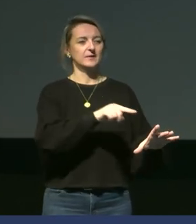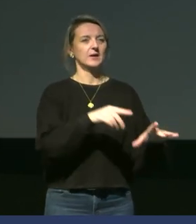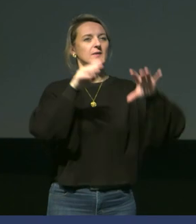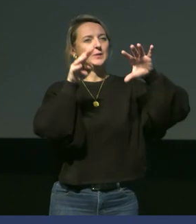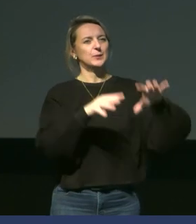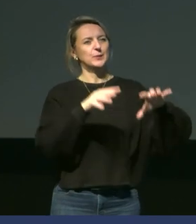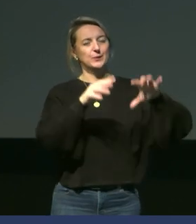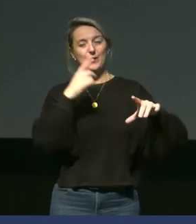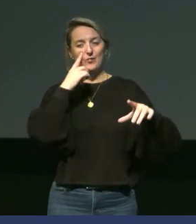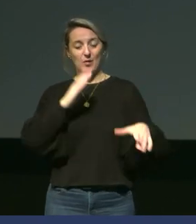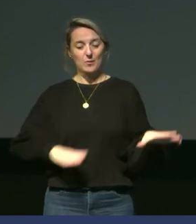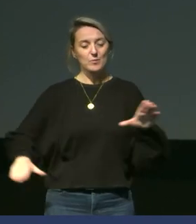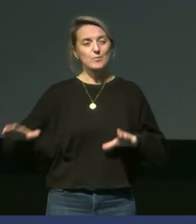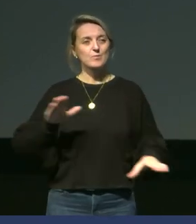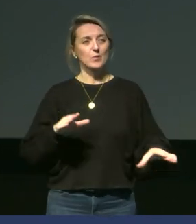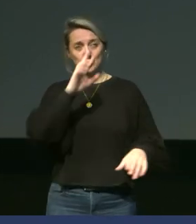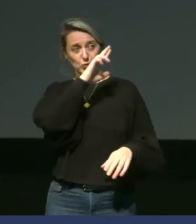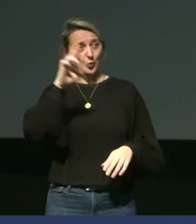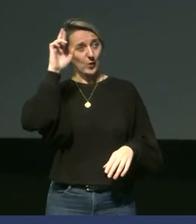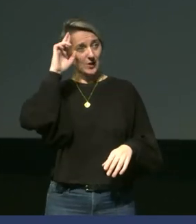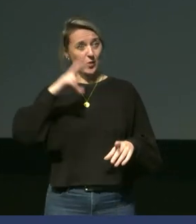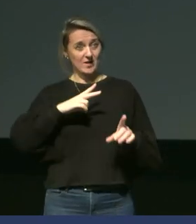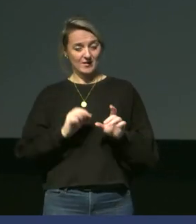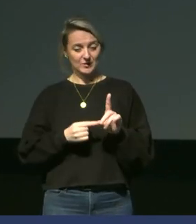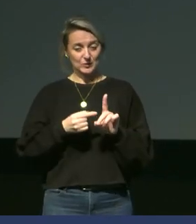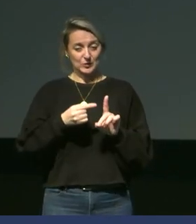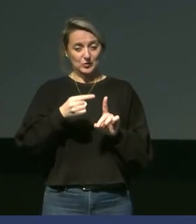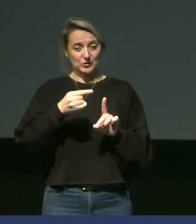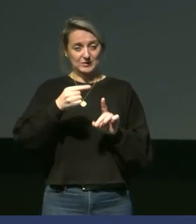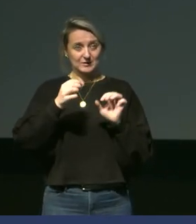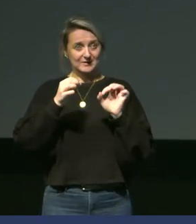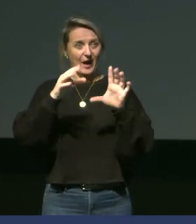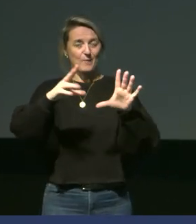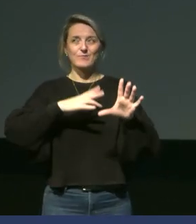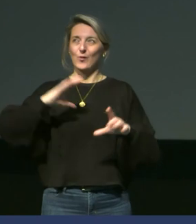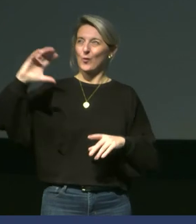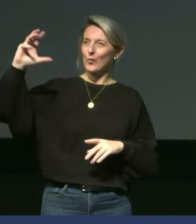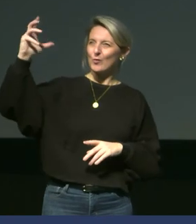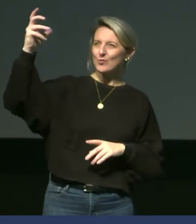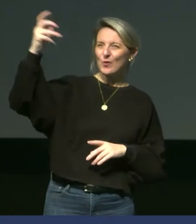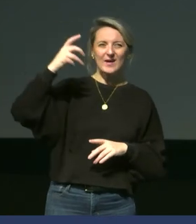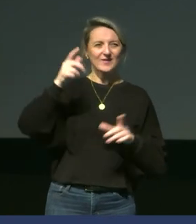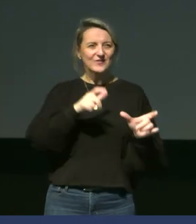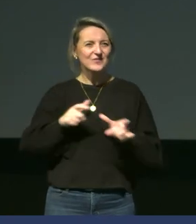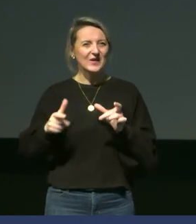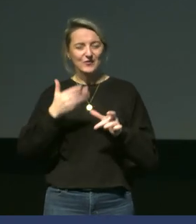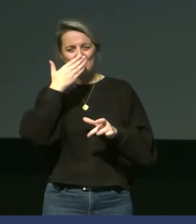manchots royaux faire de l'hyperthermie. Donc, eux, ils étaient vraiment au soleil, en train de réaliser un comportement d